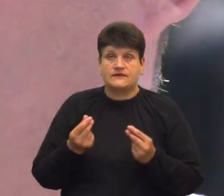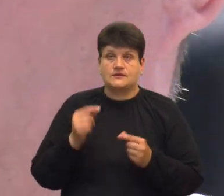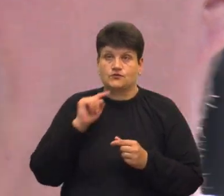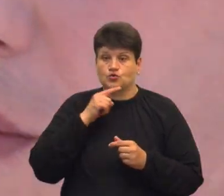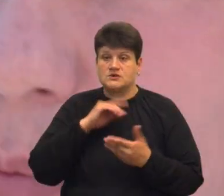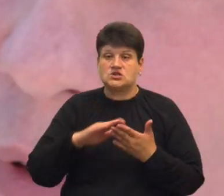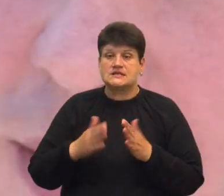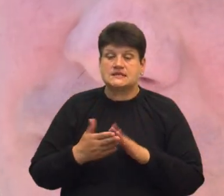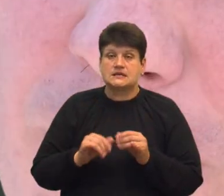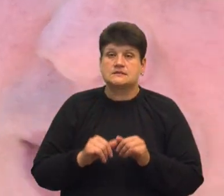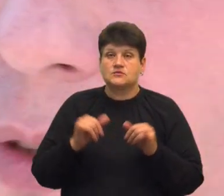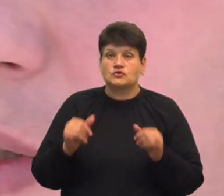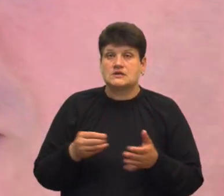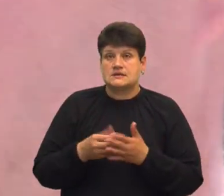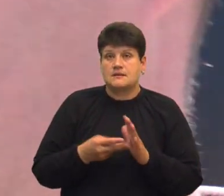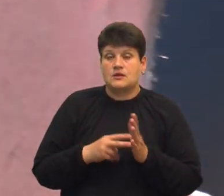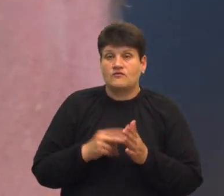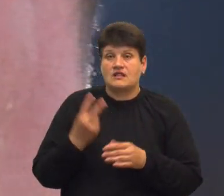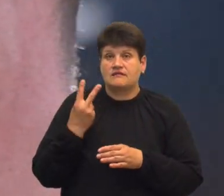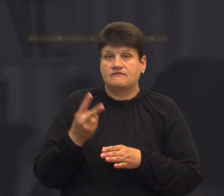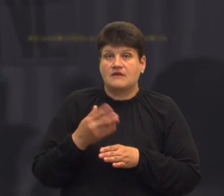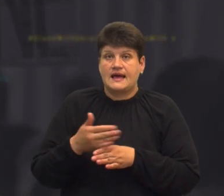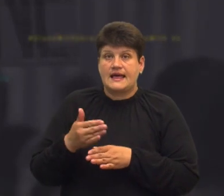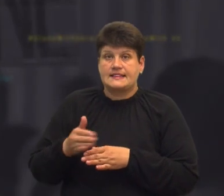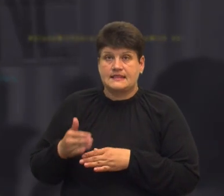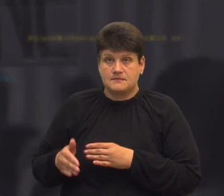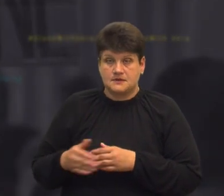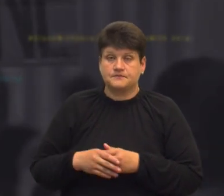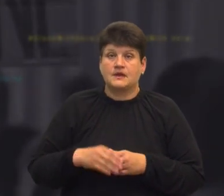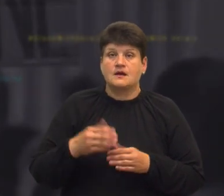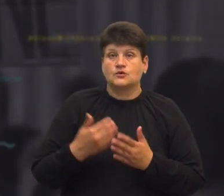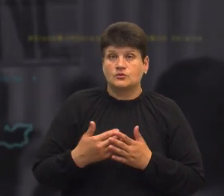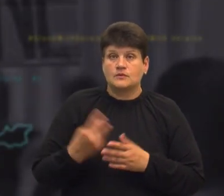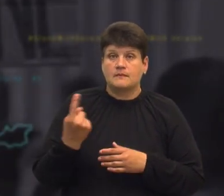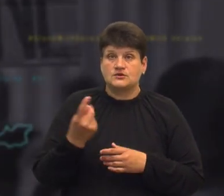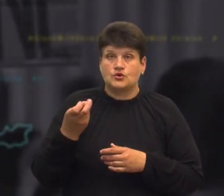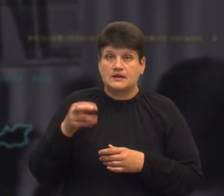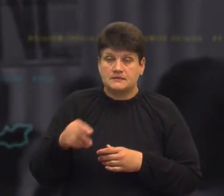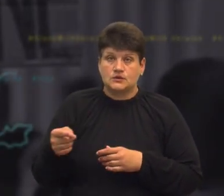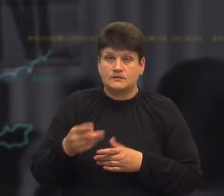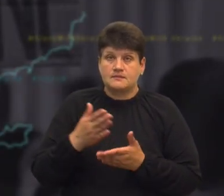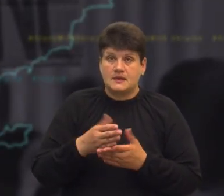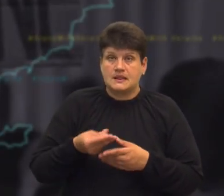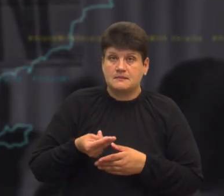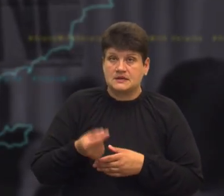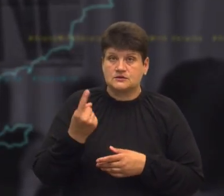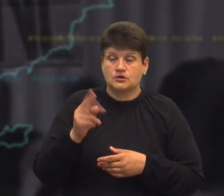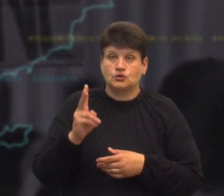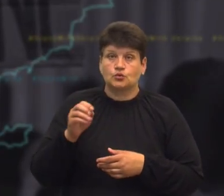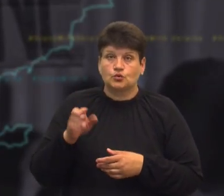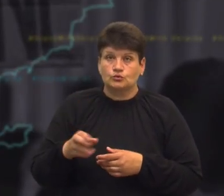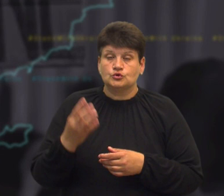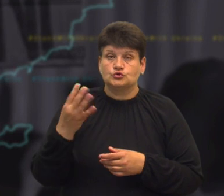Збільшувати тарифи планували в два етапи, каже Володимир Водовіз. Тобто з 1 липня тернополяни мали платити за куб води 44